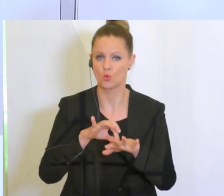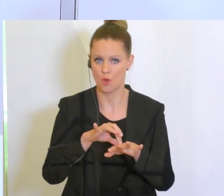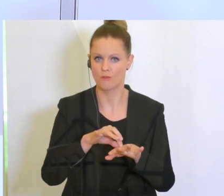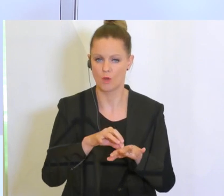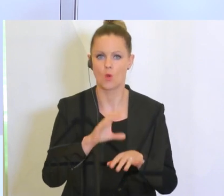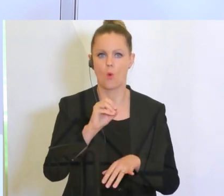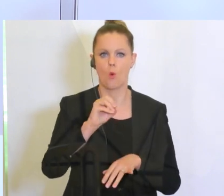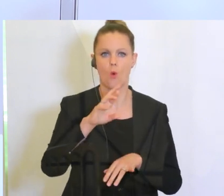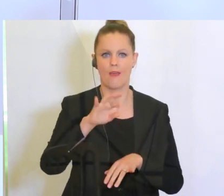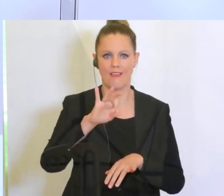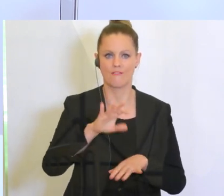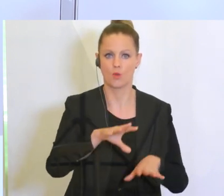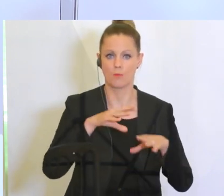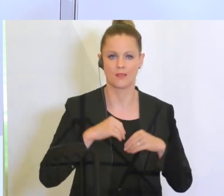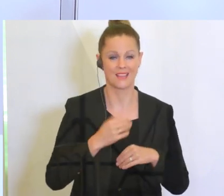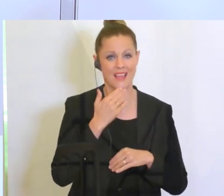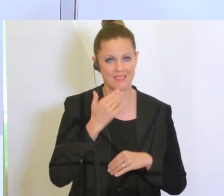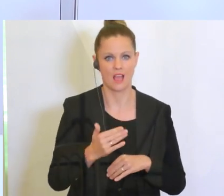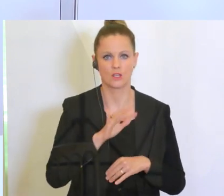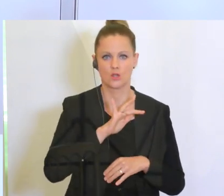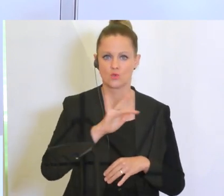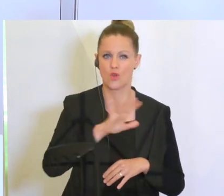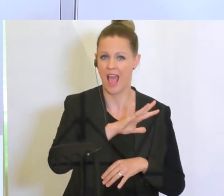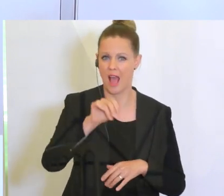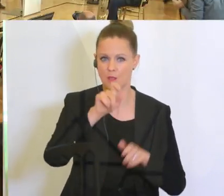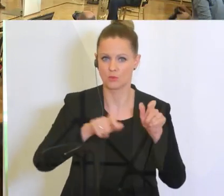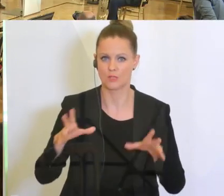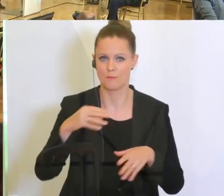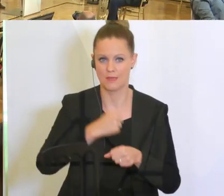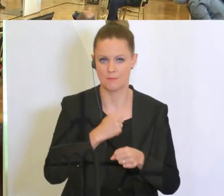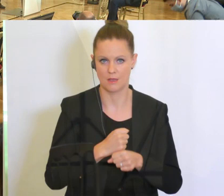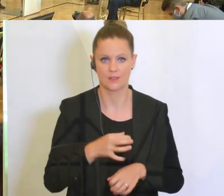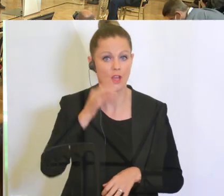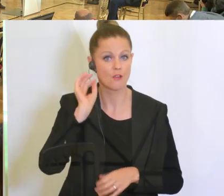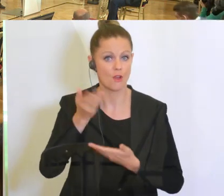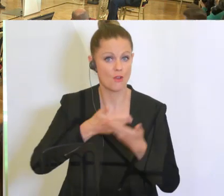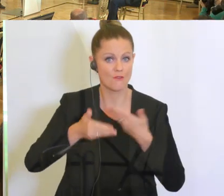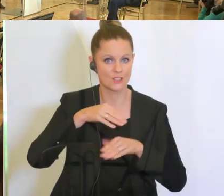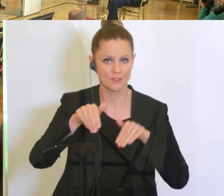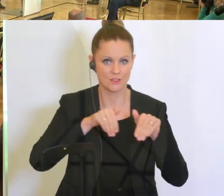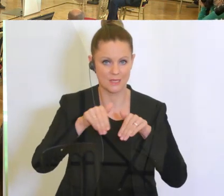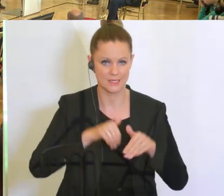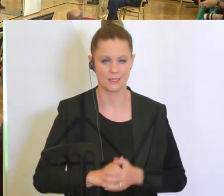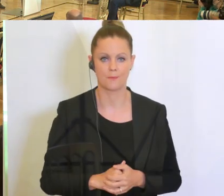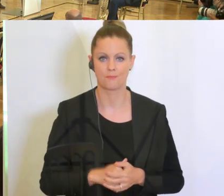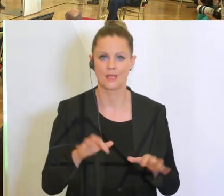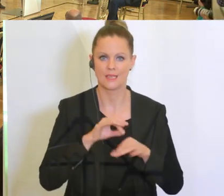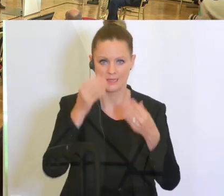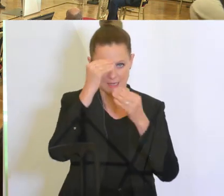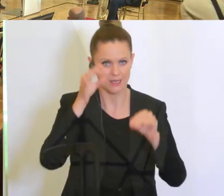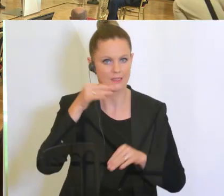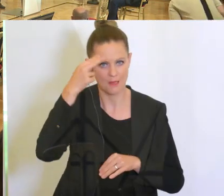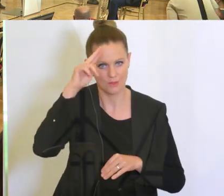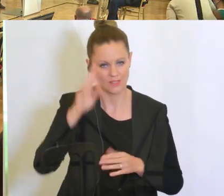großes Danke. Danke an alle Beteiligten. Vielen Dank. Frau Wirtschaftsministerin, bitteschön. Sehr geehrte Damen und Herren,